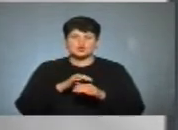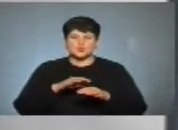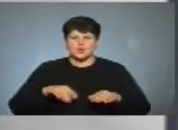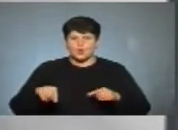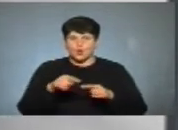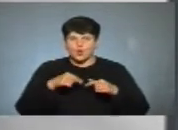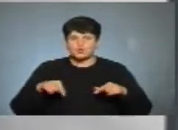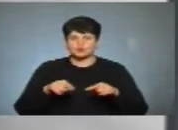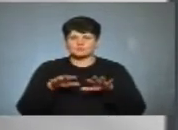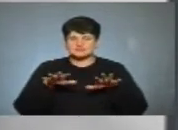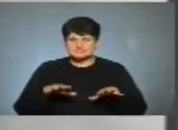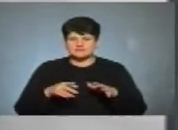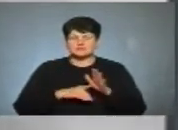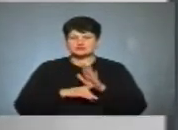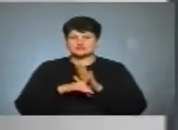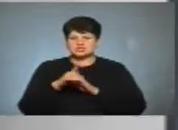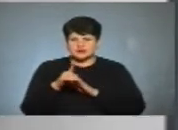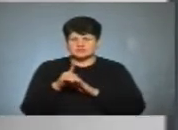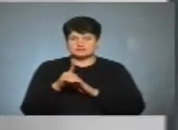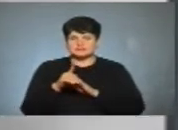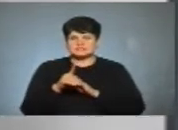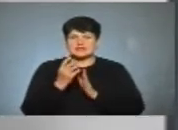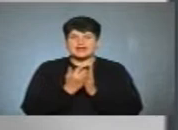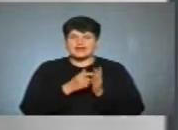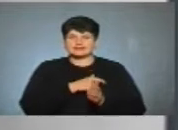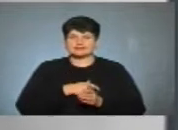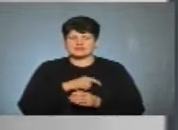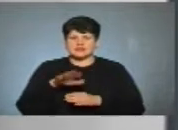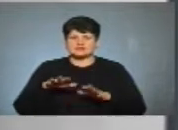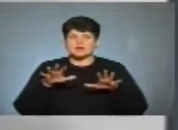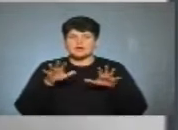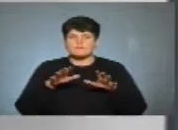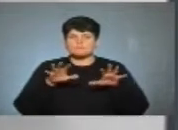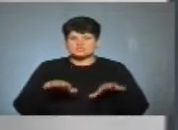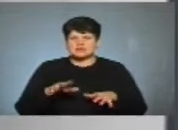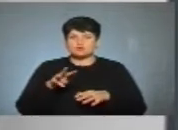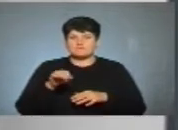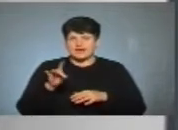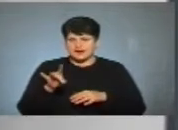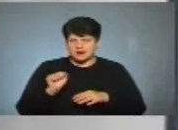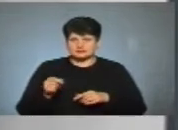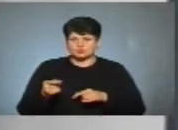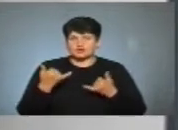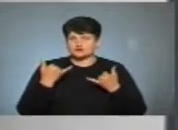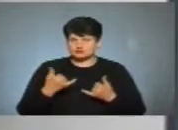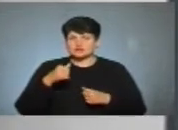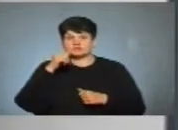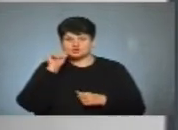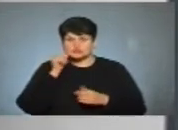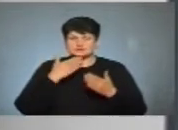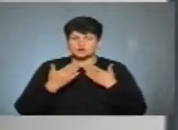понеділка ми стартували із етерами кандидатів на посаду мера Тернополя. Вчора і сьогодні ми спілкуємося із